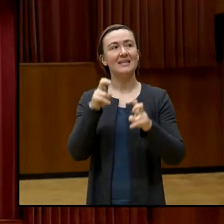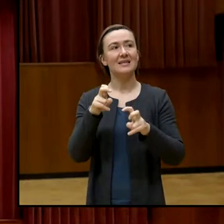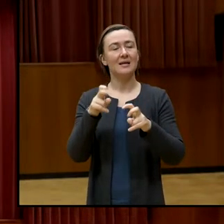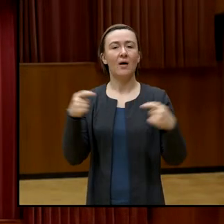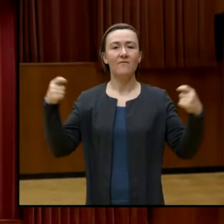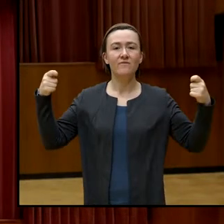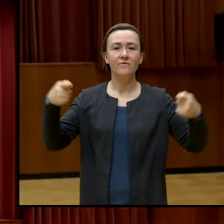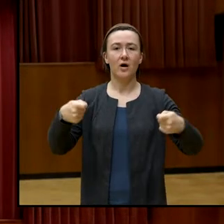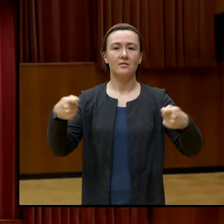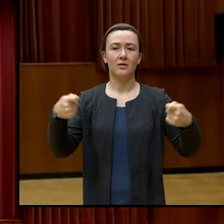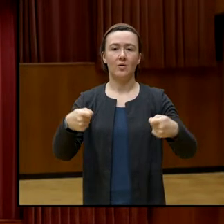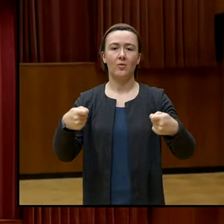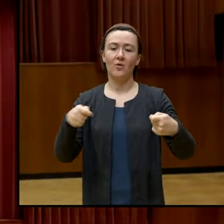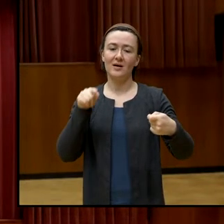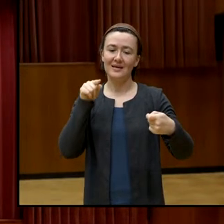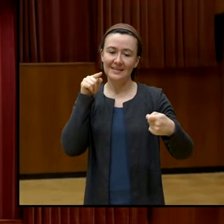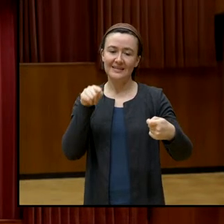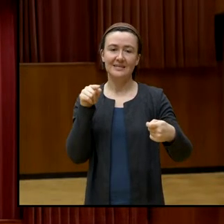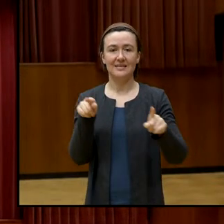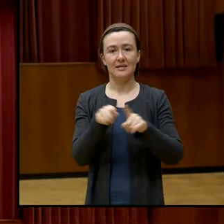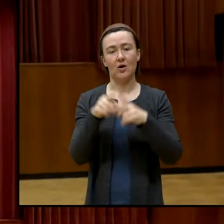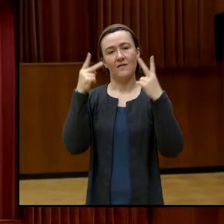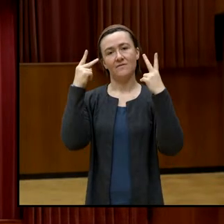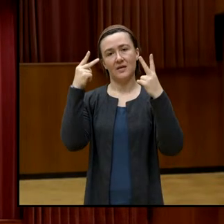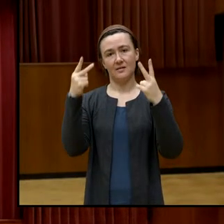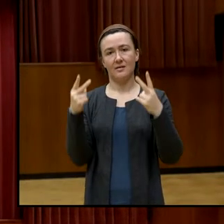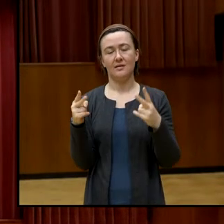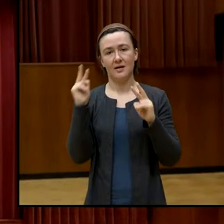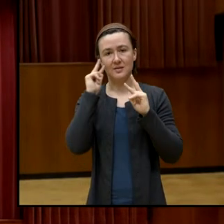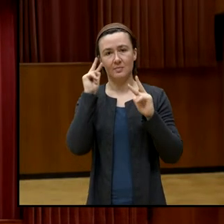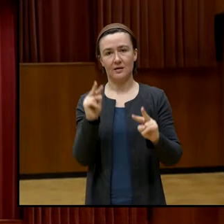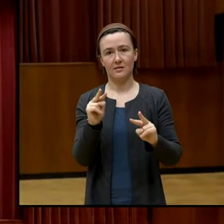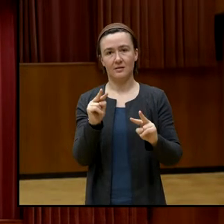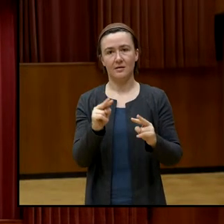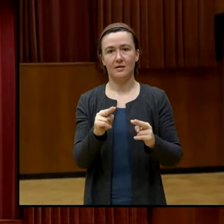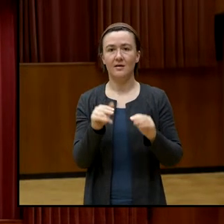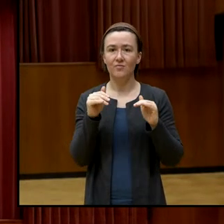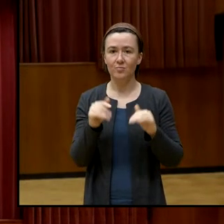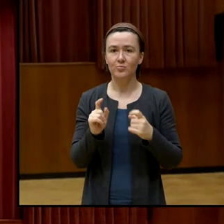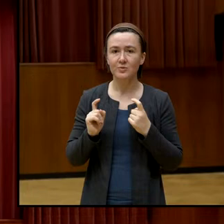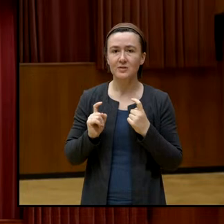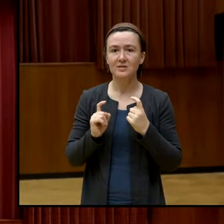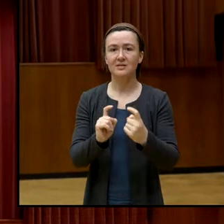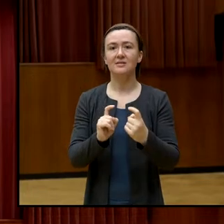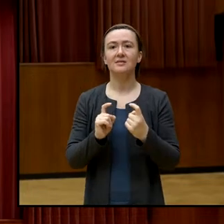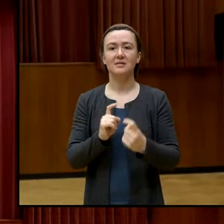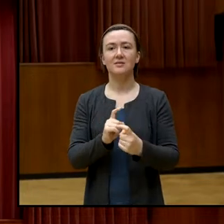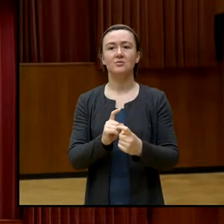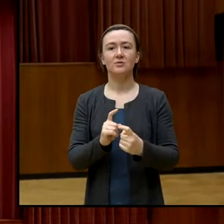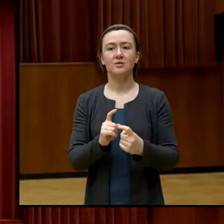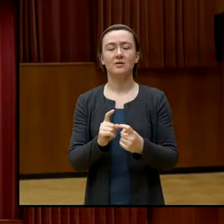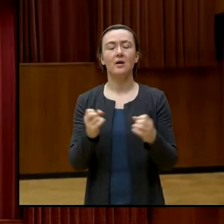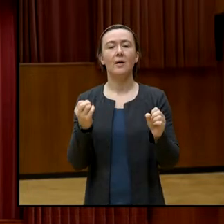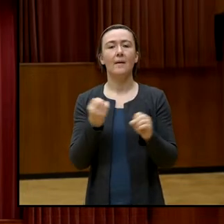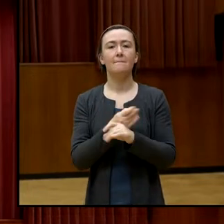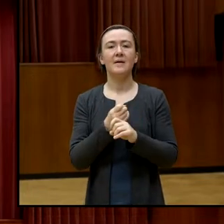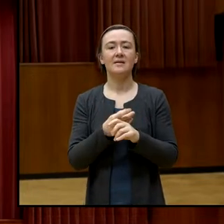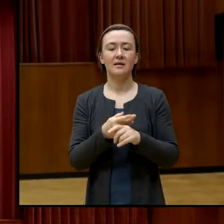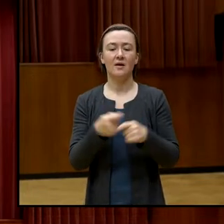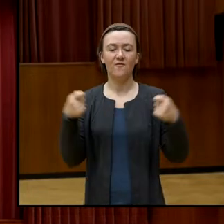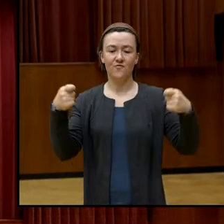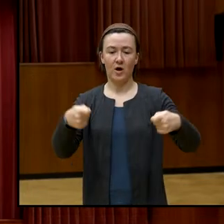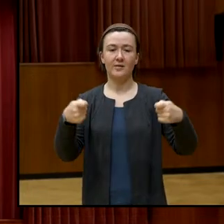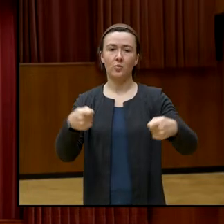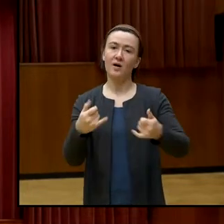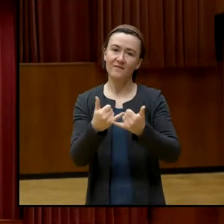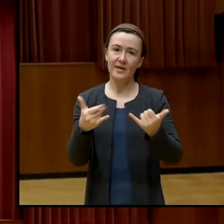Förderung auch ein wesentlicher Aspekt ist. Wir sollten diskutieren über die Verteilung von Medienförderung und wir sollten